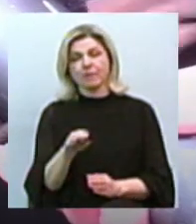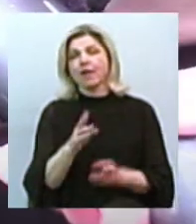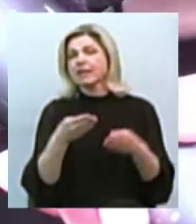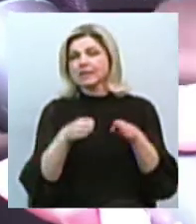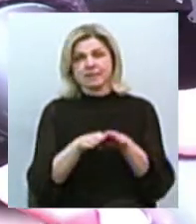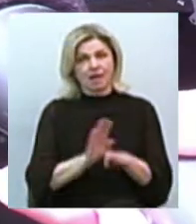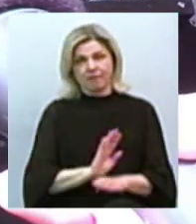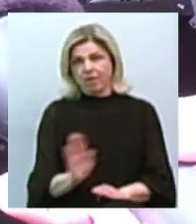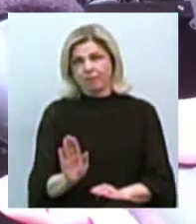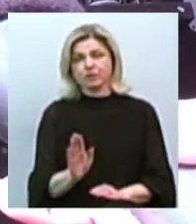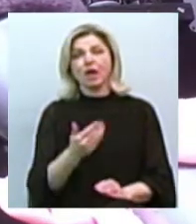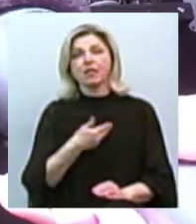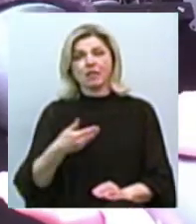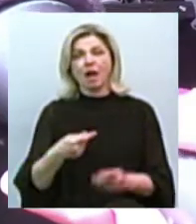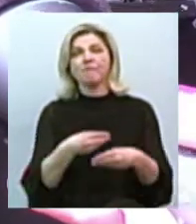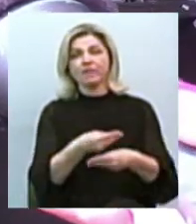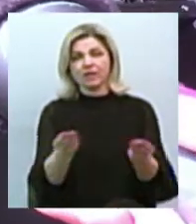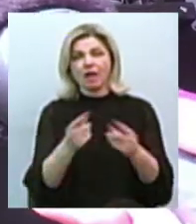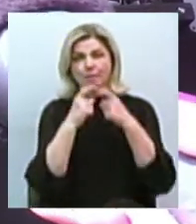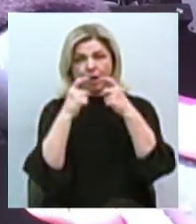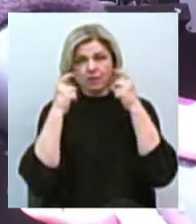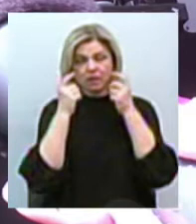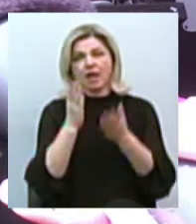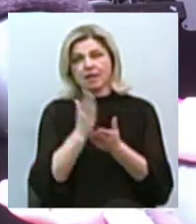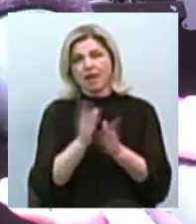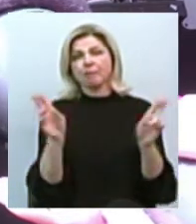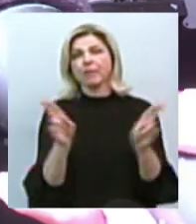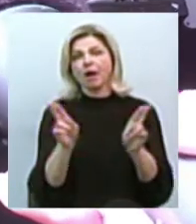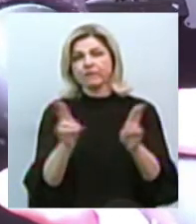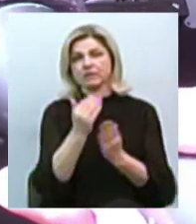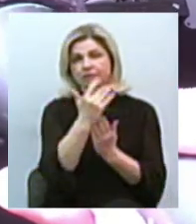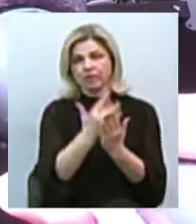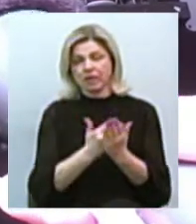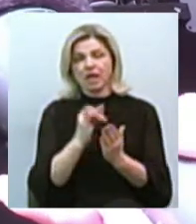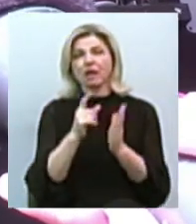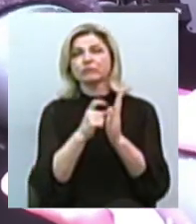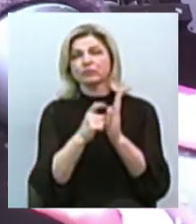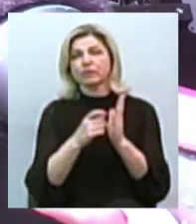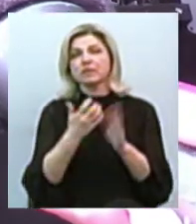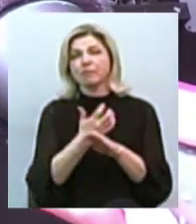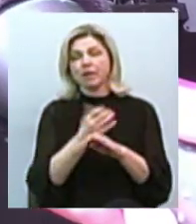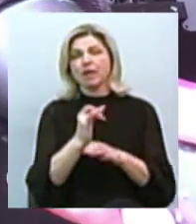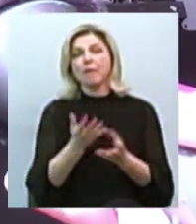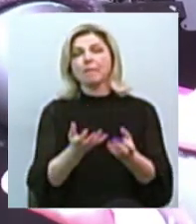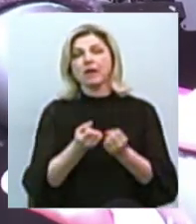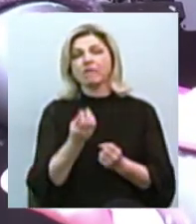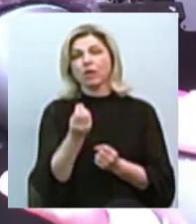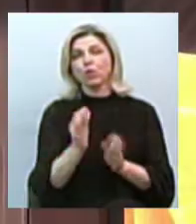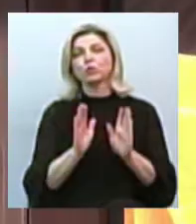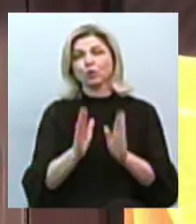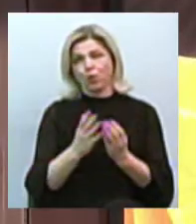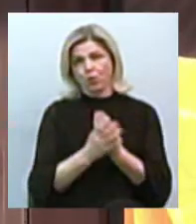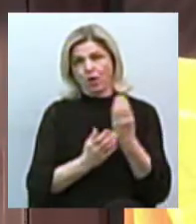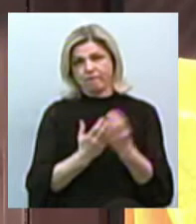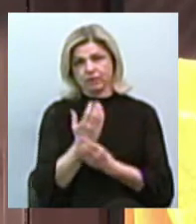закриваємося. Нам видали маски, у нас є вказівки. Нам видали антисептики і приймати гроші тільки у рукавичках».